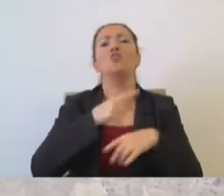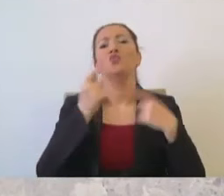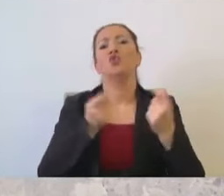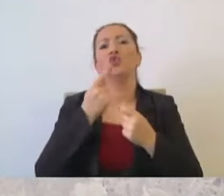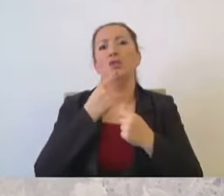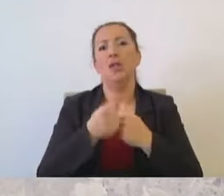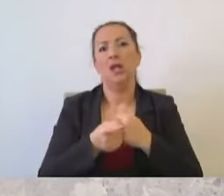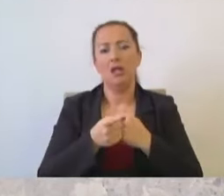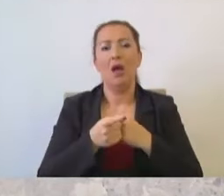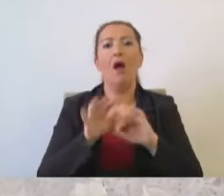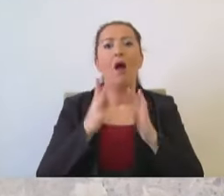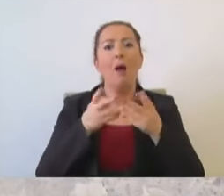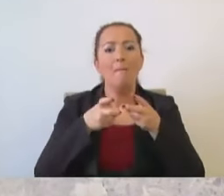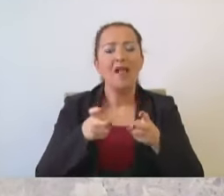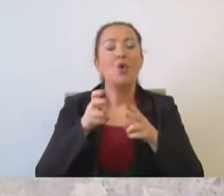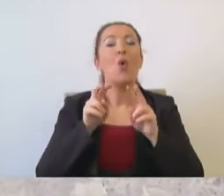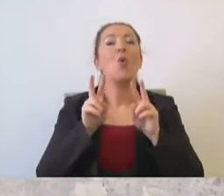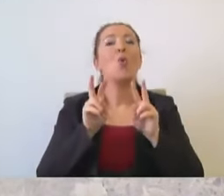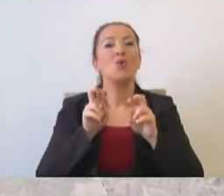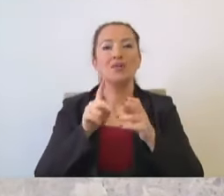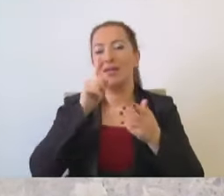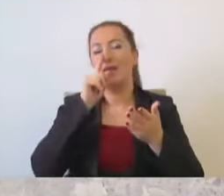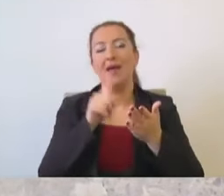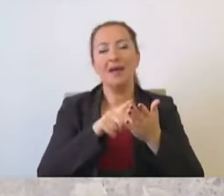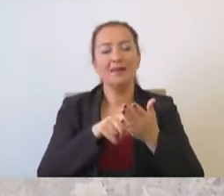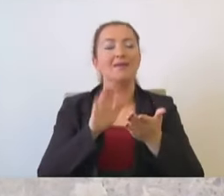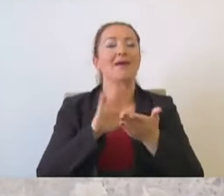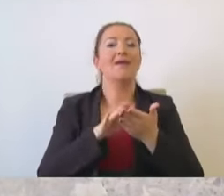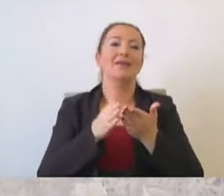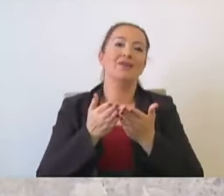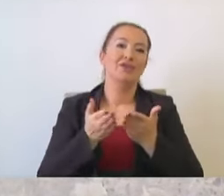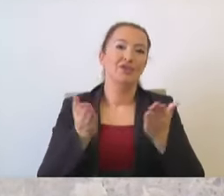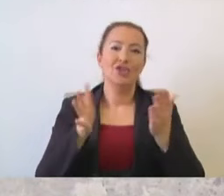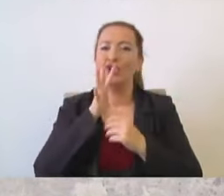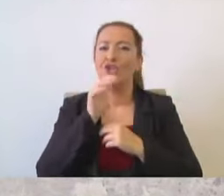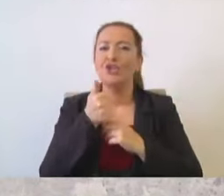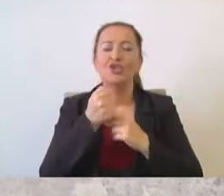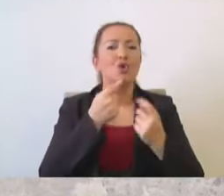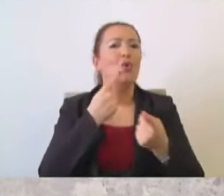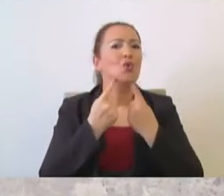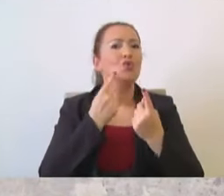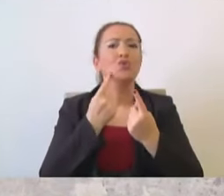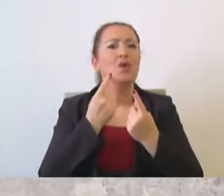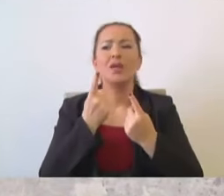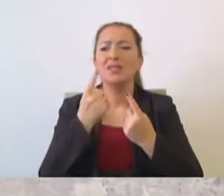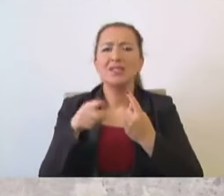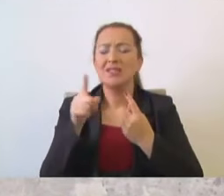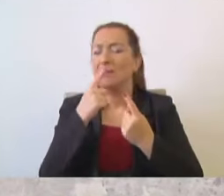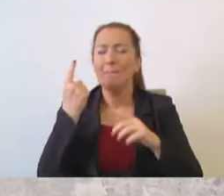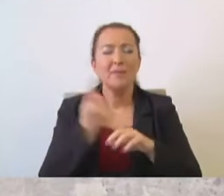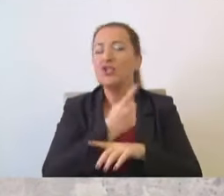iş diyor. Ya metro konusunda emin olun arkadaşlar, hiç konuşacak şeyiniz yok.